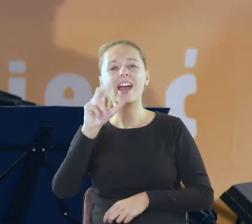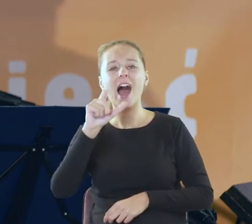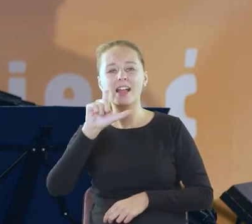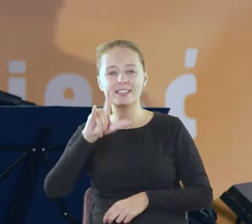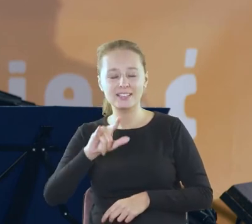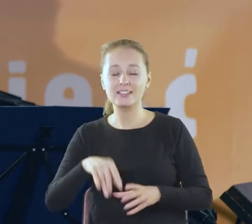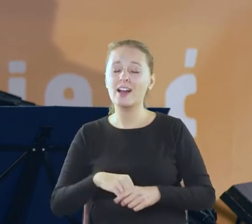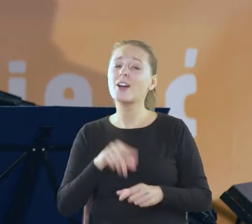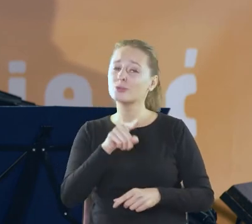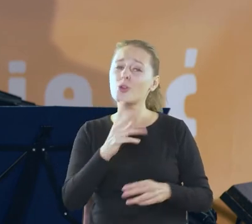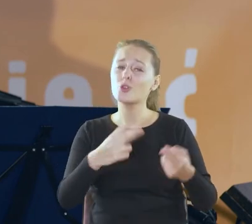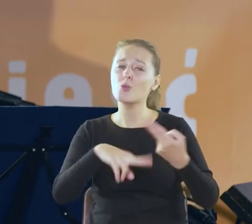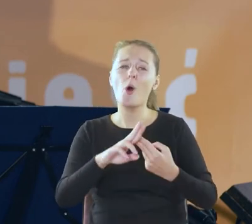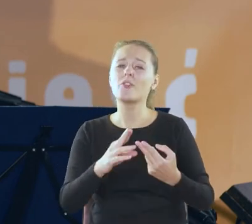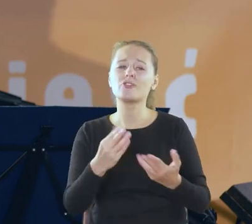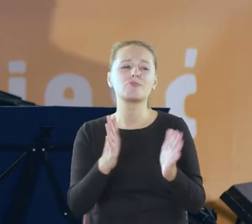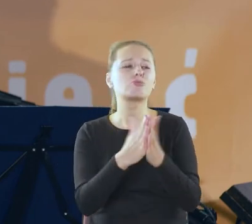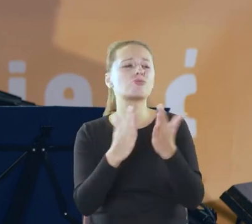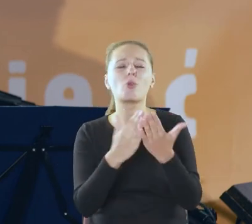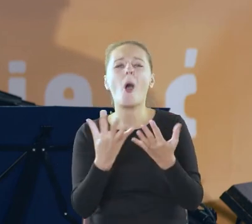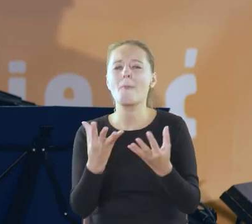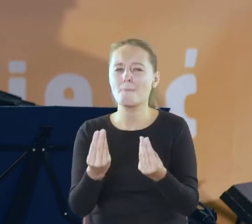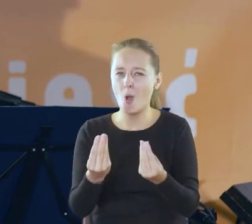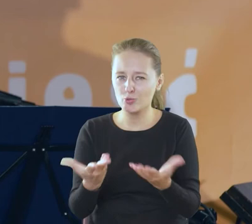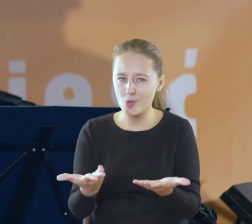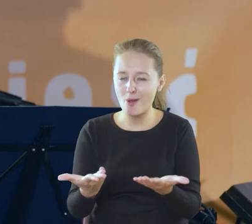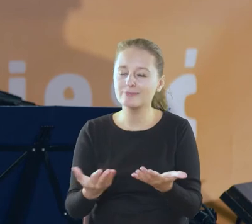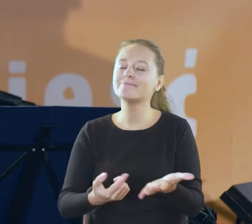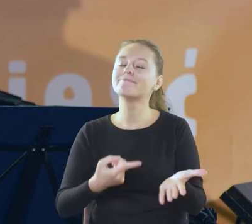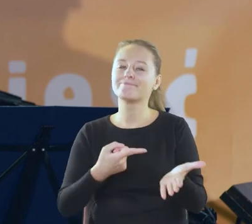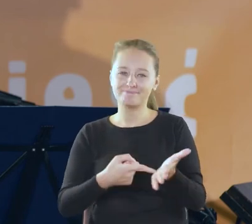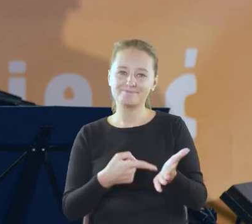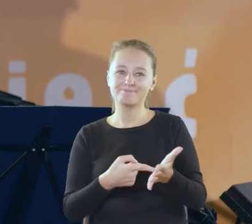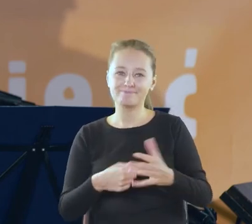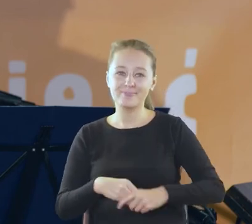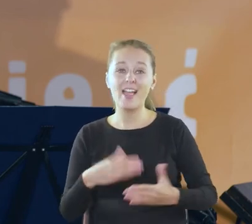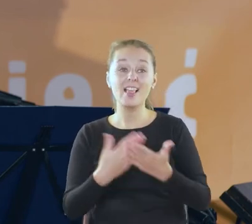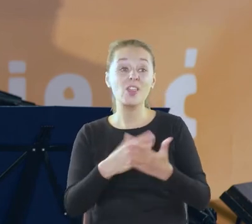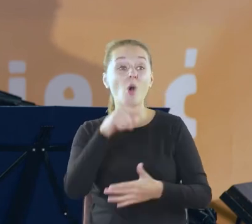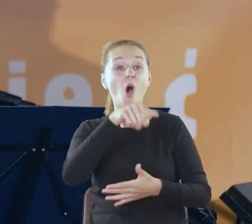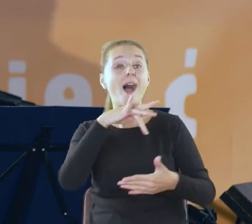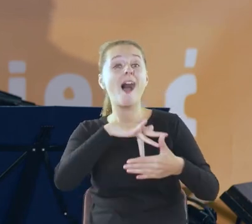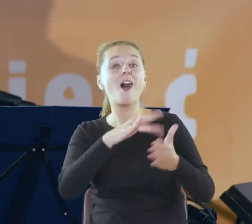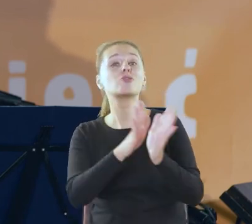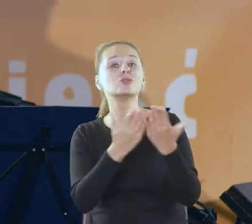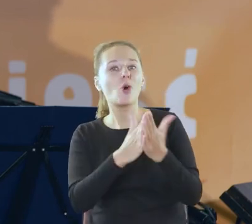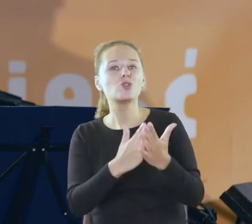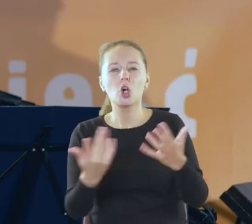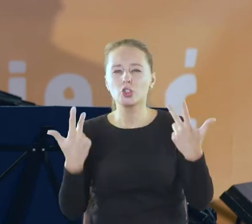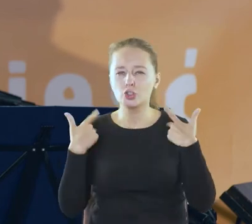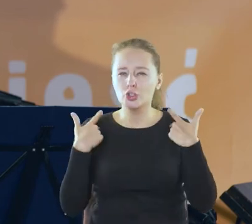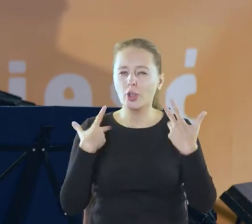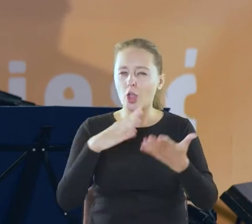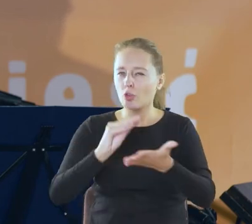odpowiedzi po co nam literatura no właśnie po to bo w niej życie i doświadczenie jest